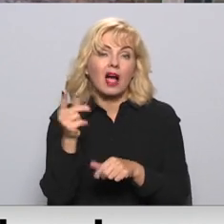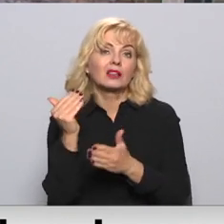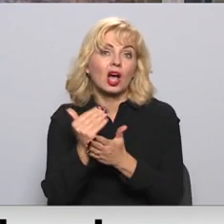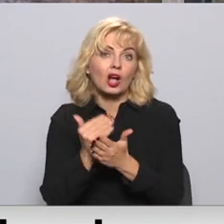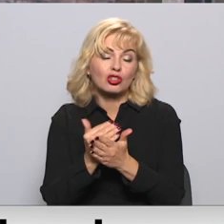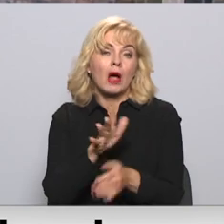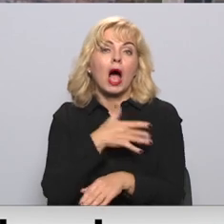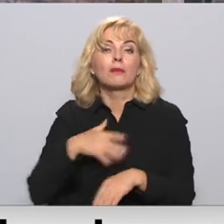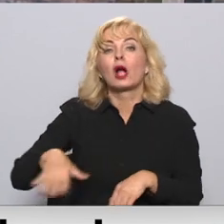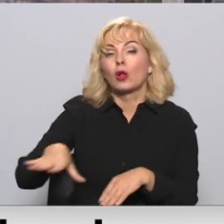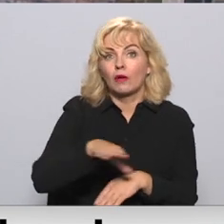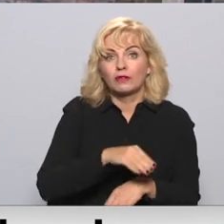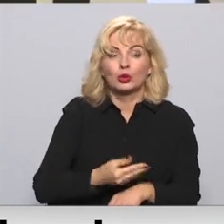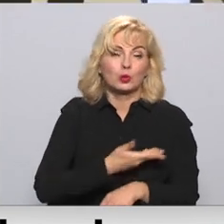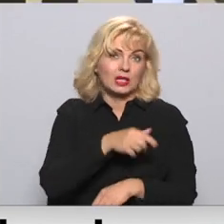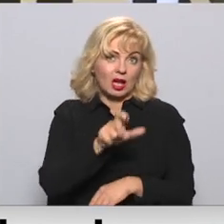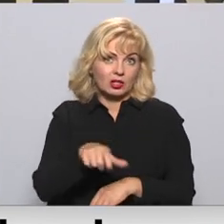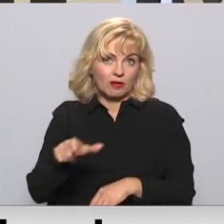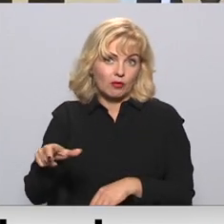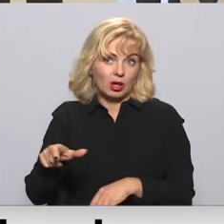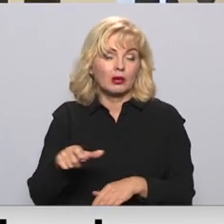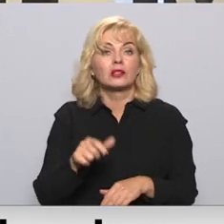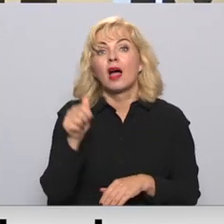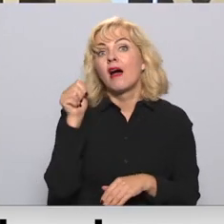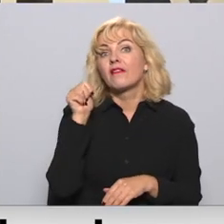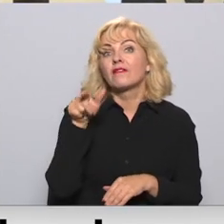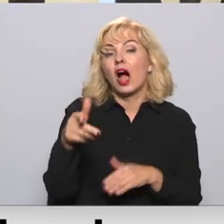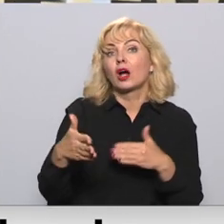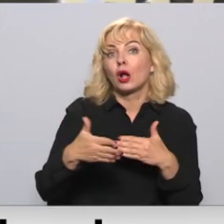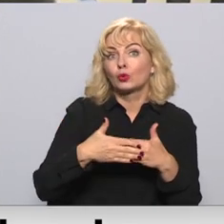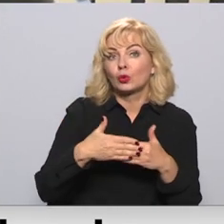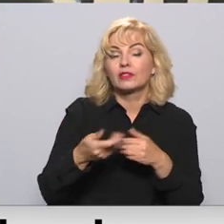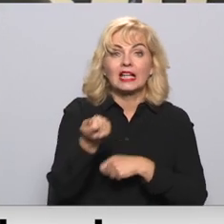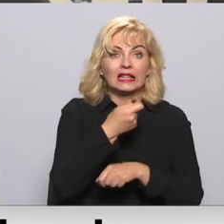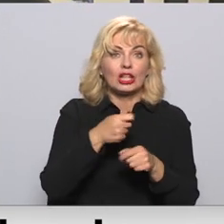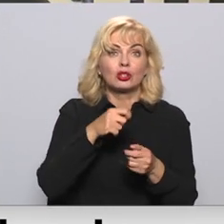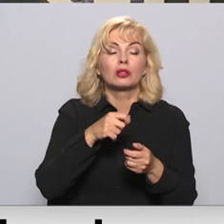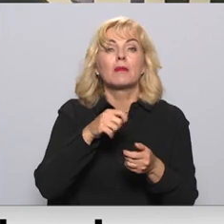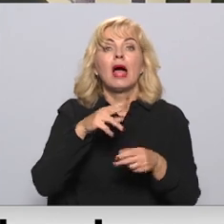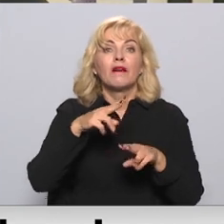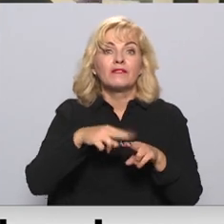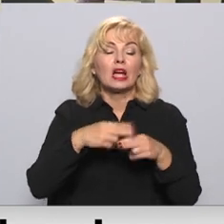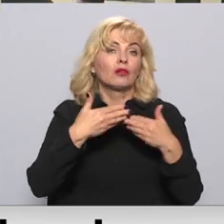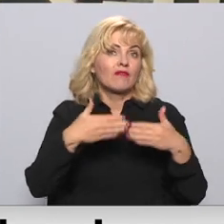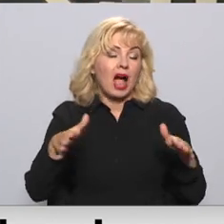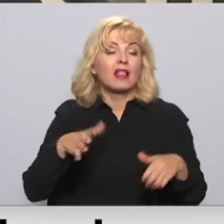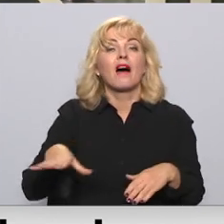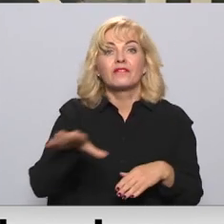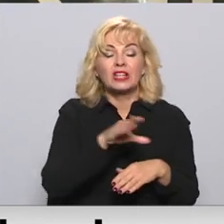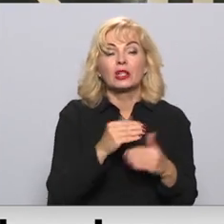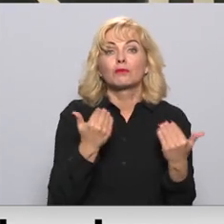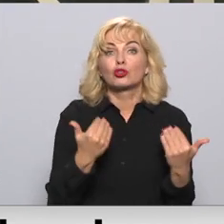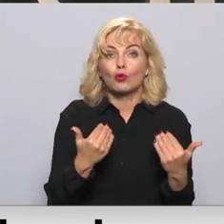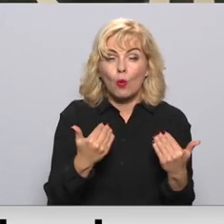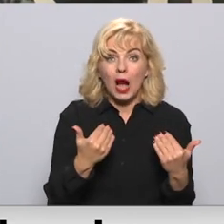apkalpo visus iedzīvotājus. Vēl vakar šīs durvas tecniecības centrā RAP Jaukvā bija atvērts visiem, bet šodien